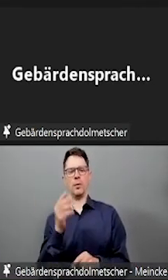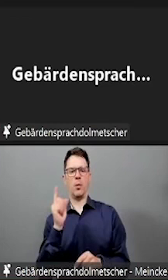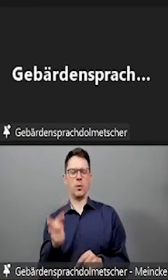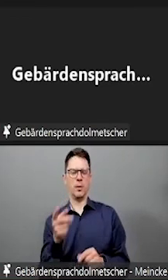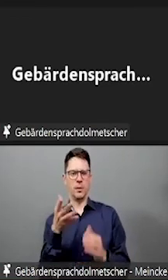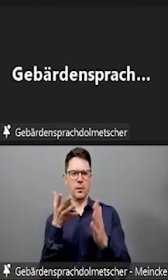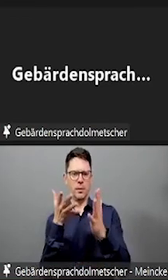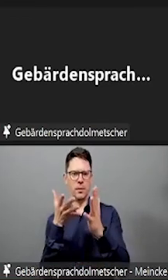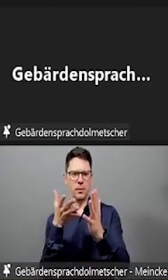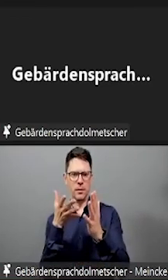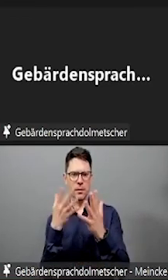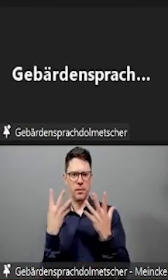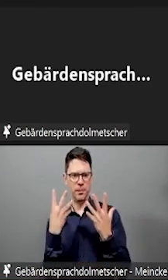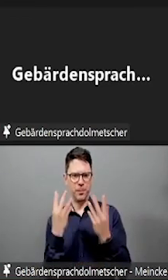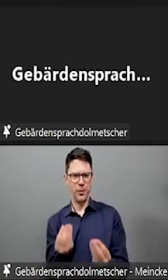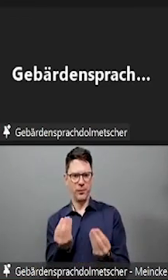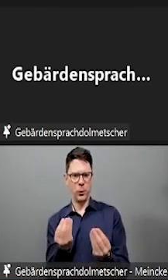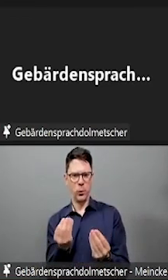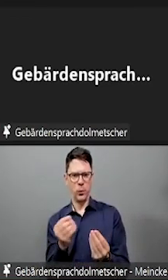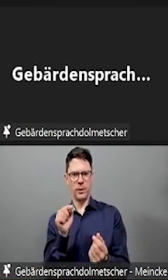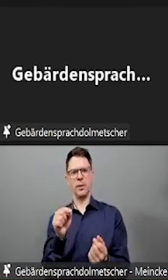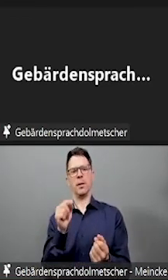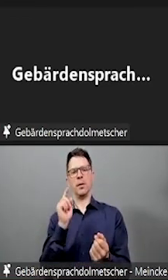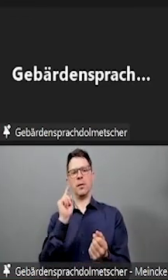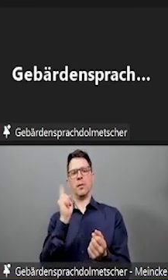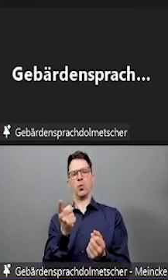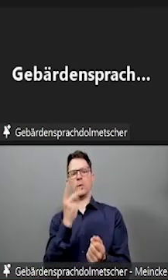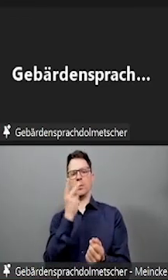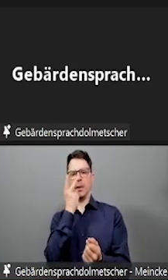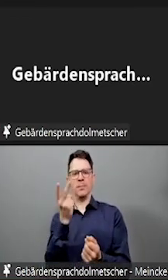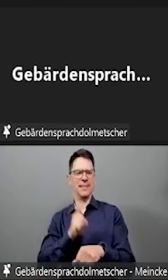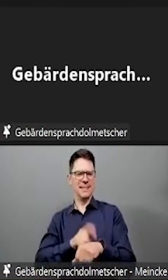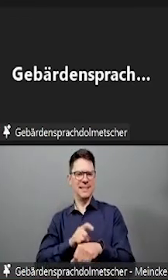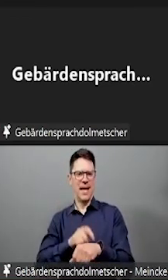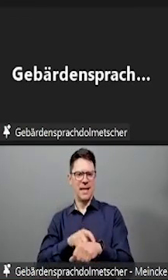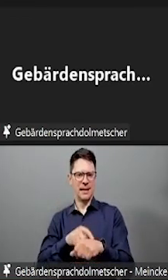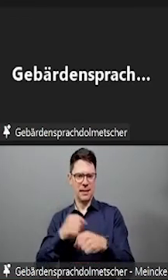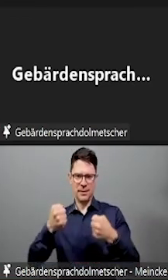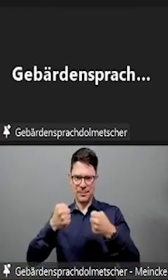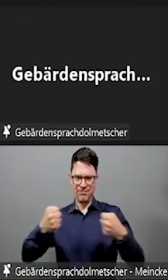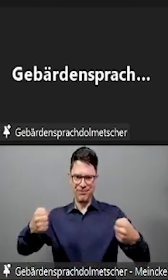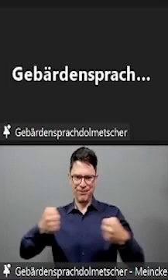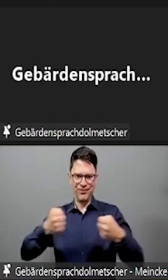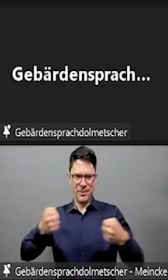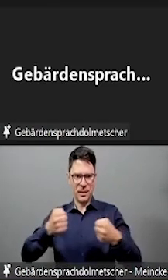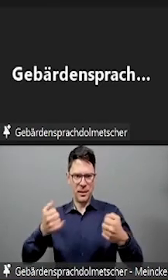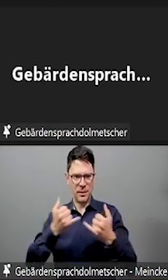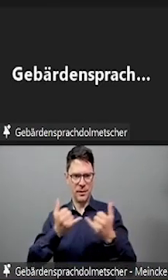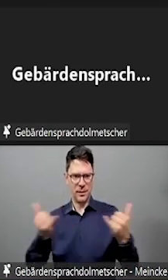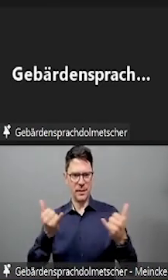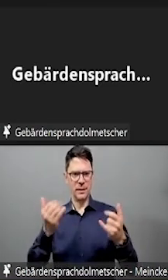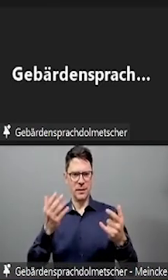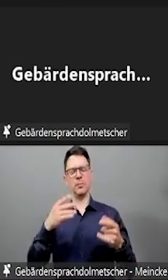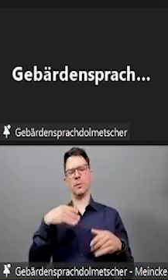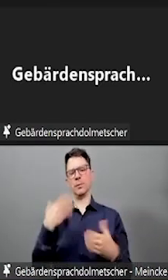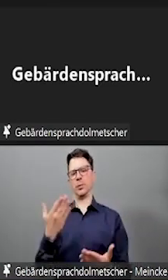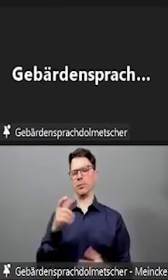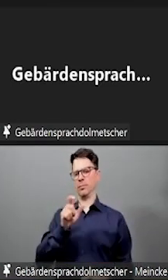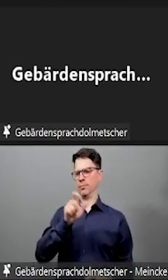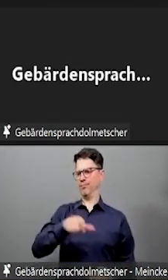durch Medikamentenaufnahme am Morgen oder notwendige medizinische Maßnahmen ungünstig sein, sehr früh Klausuren